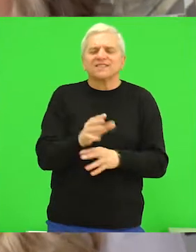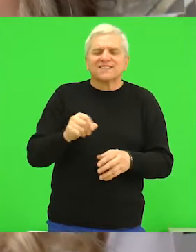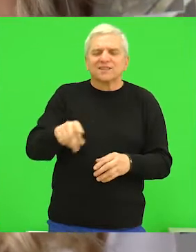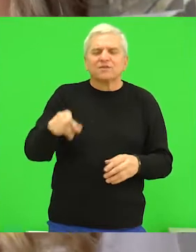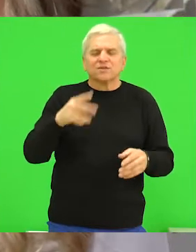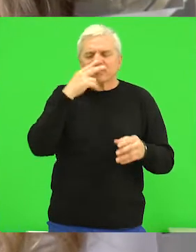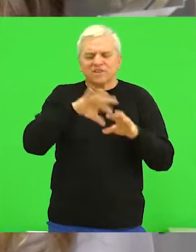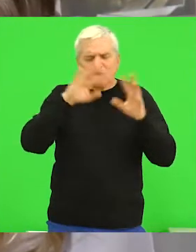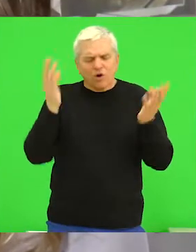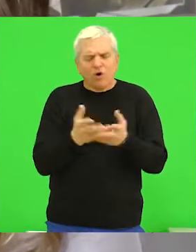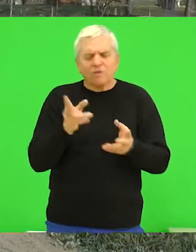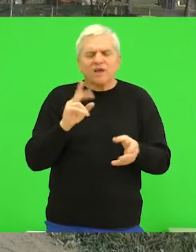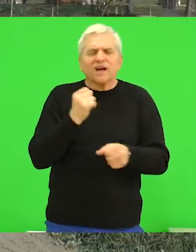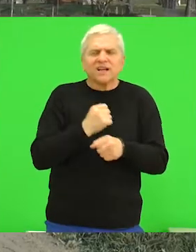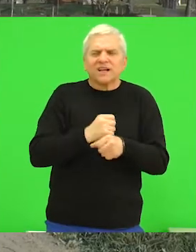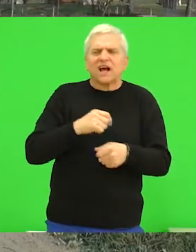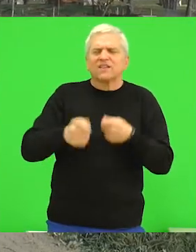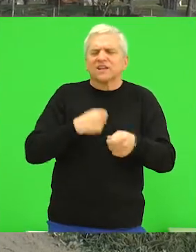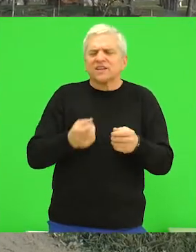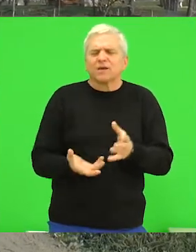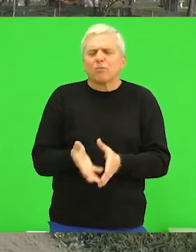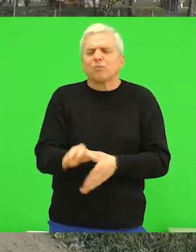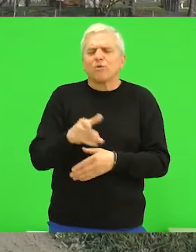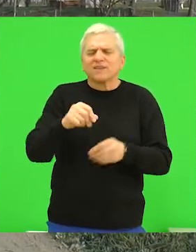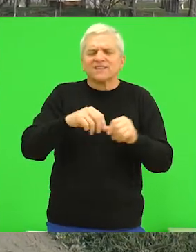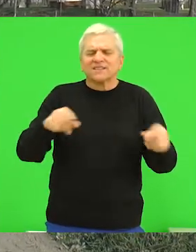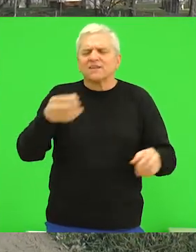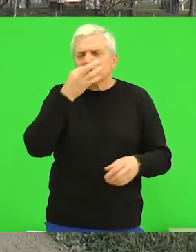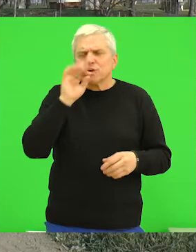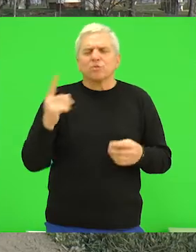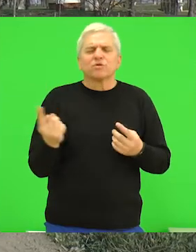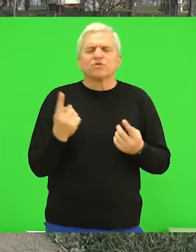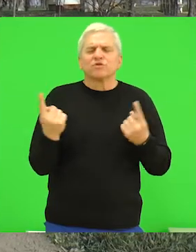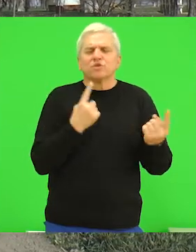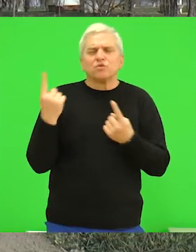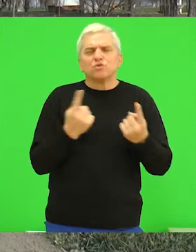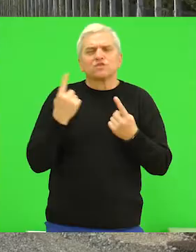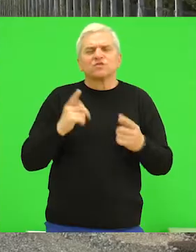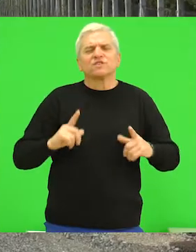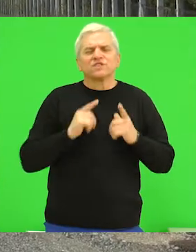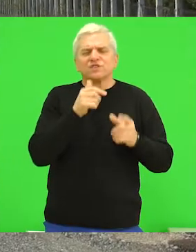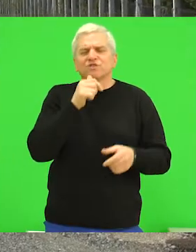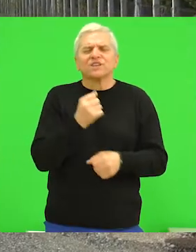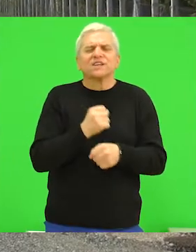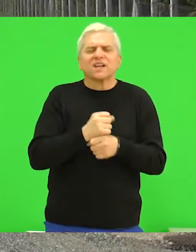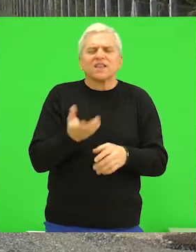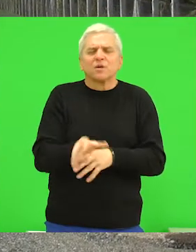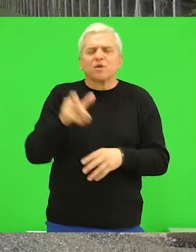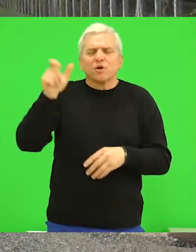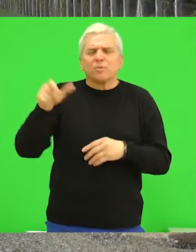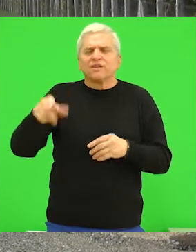se na jedan komplekstan način uređuje poljoprivredno zemljište i također se poboljšavaju uslovi za život i rad